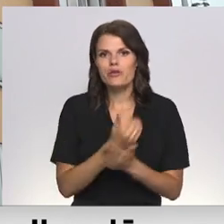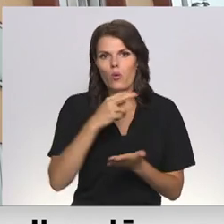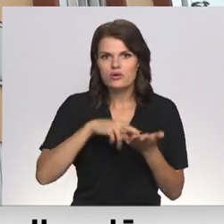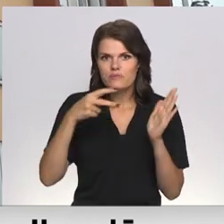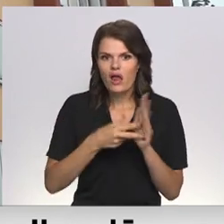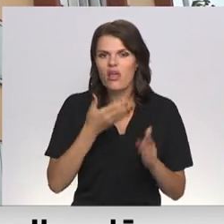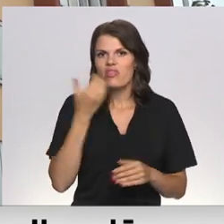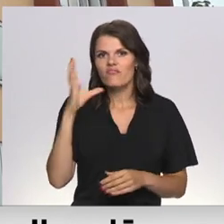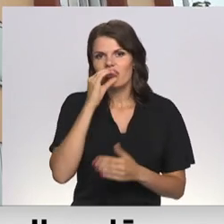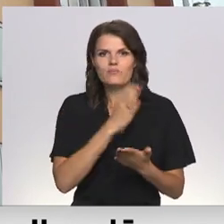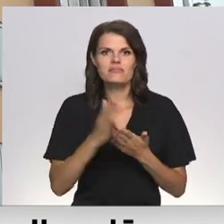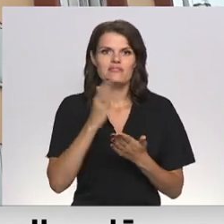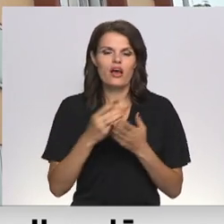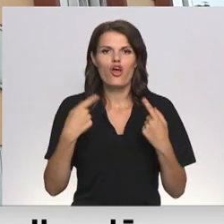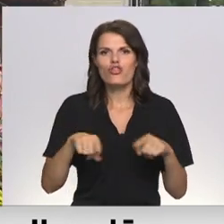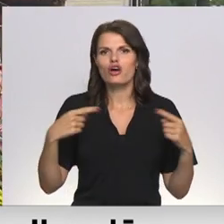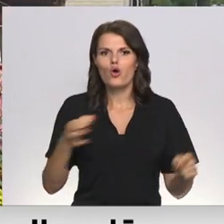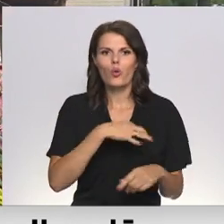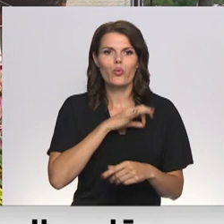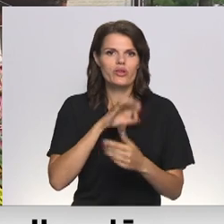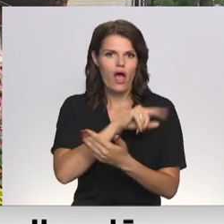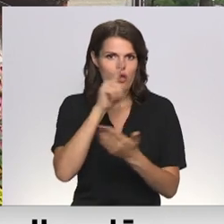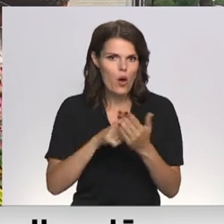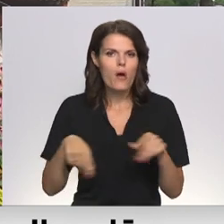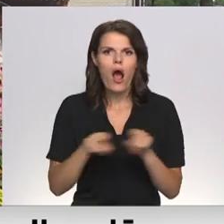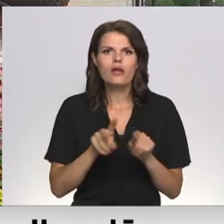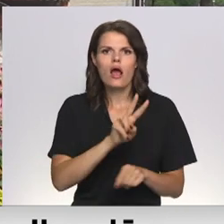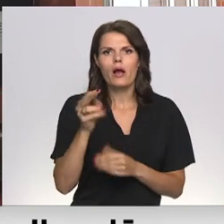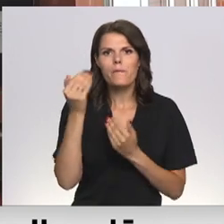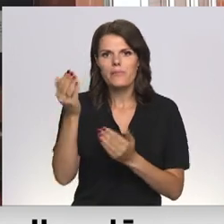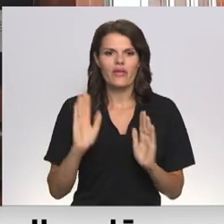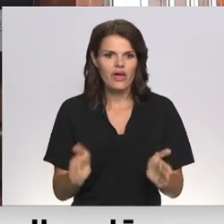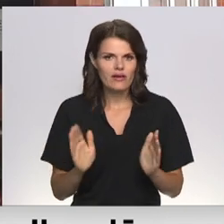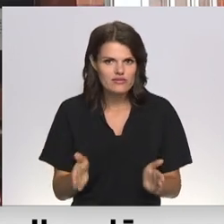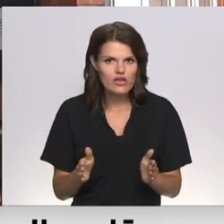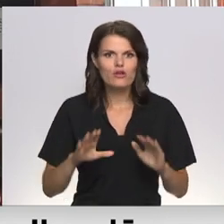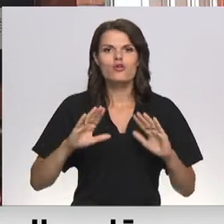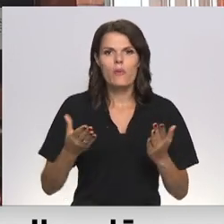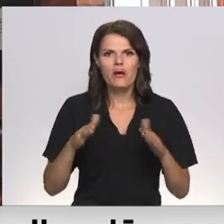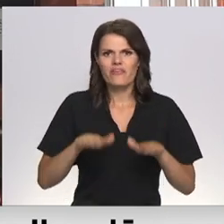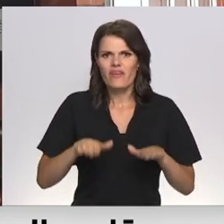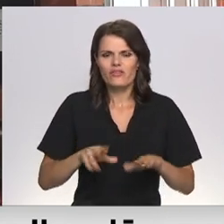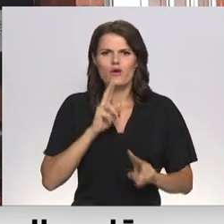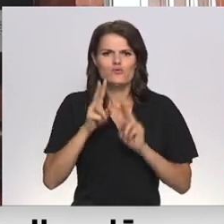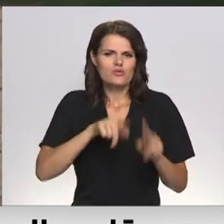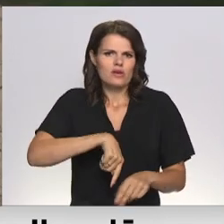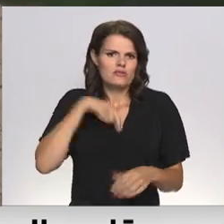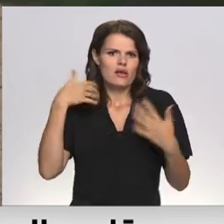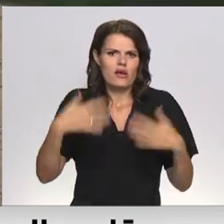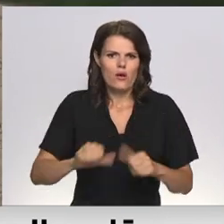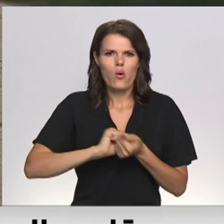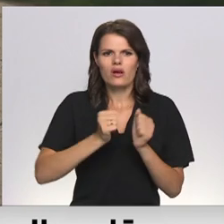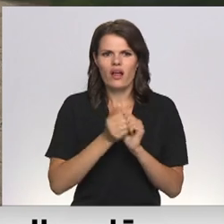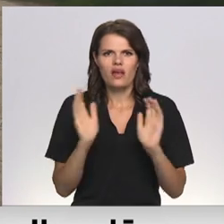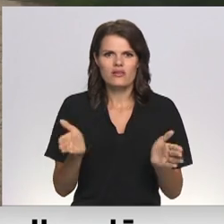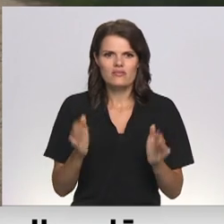iespējas sakārtot dažādus juridiskos jautājumus, to starp ceļu piedarību. Tikmēr Čekavnieki jau gadiem sūdzas novada domē par grāns